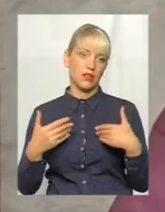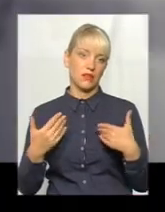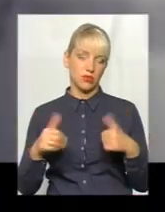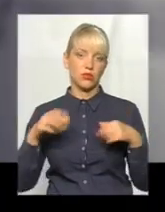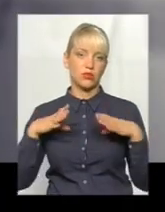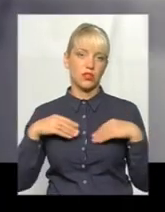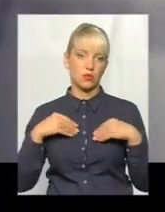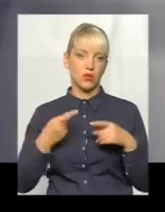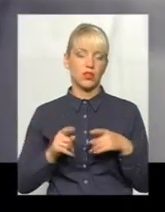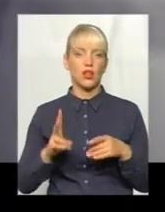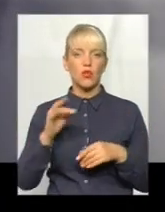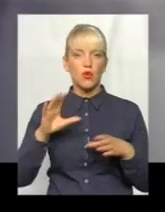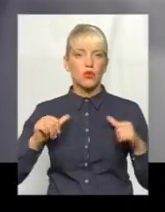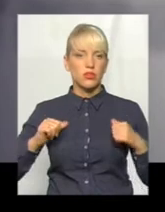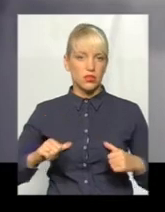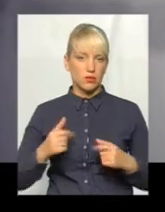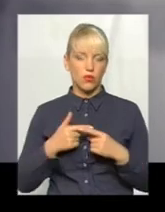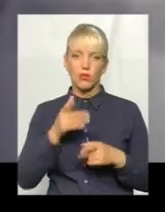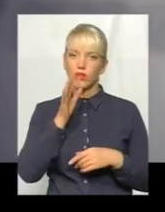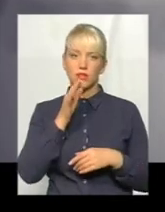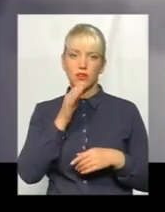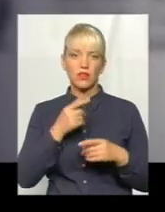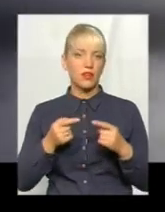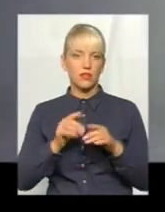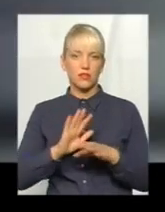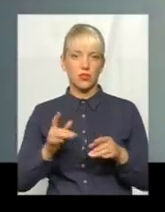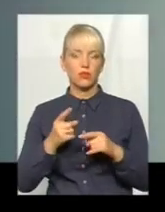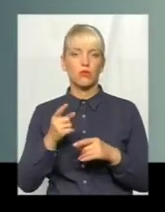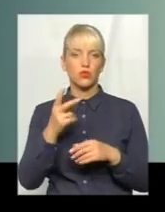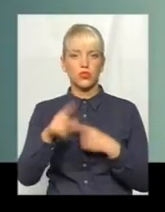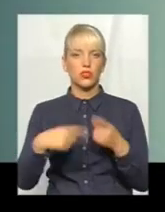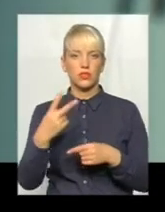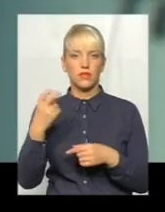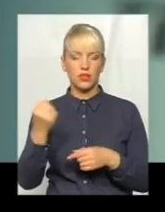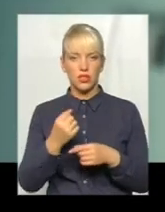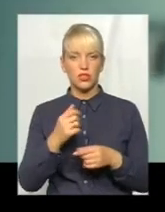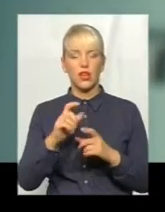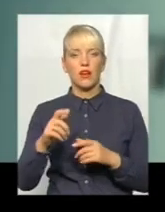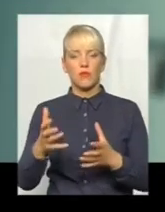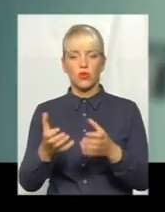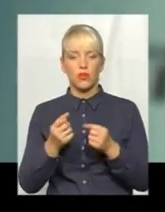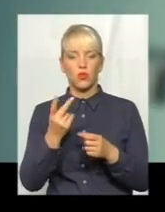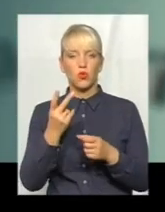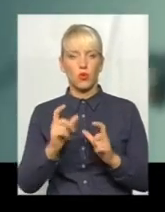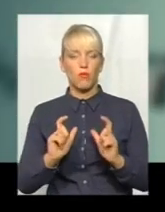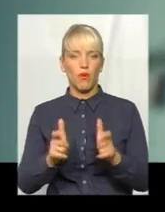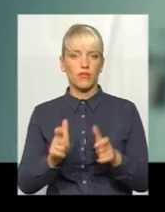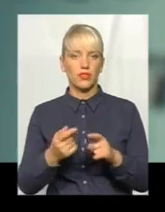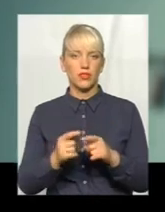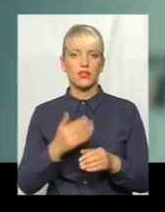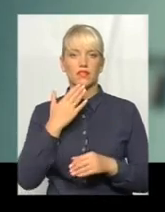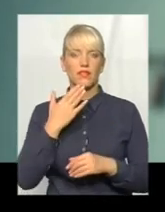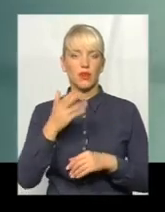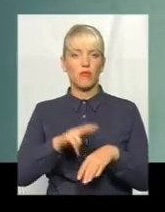Та спокій виявився передчасним. За два тижні Олег Вилянський отримав другу судову повістку. Звернення до районної міліції про шахрайство